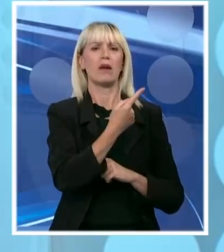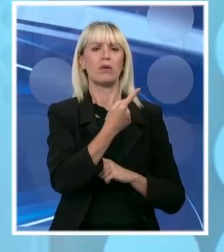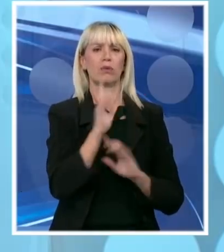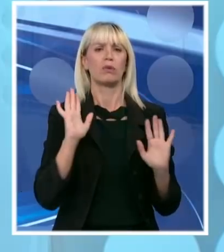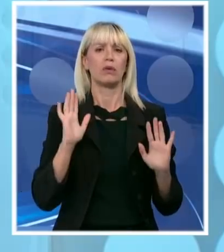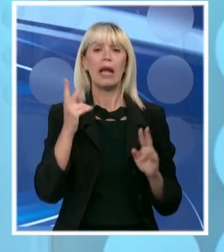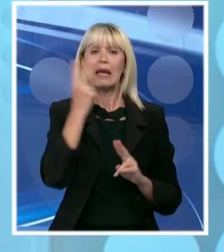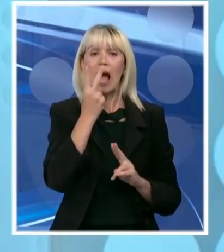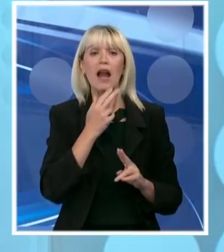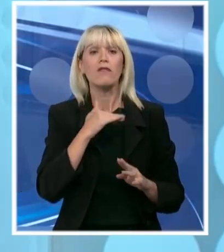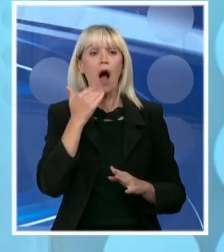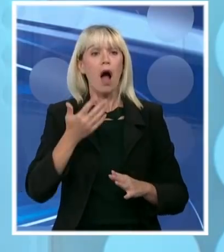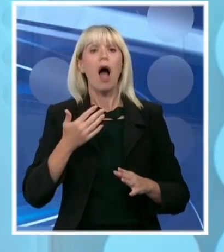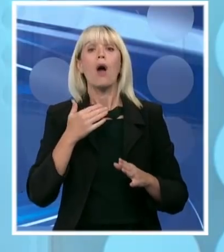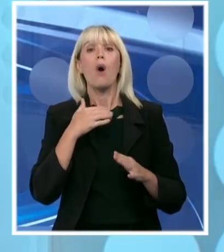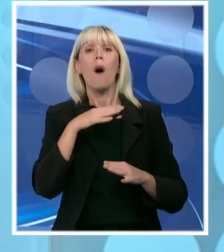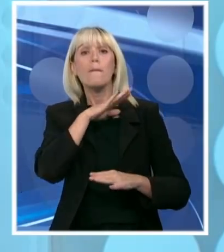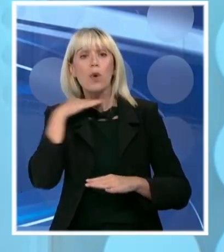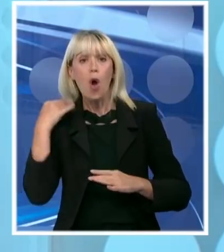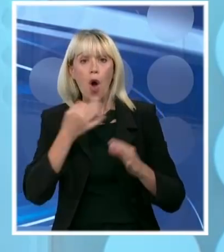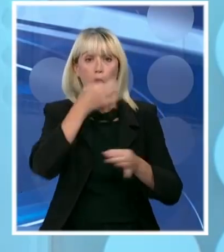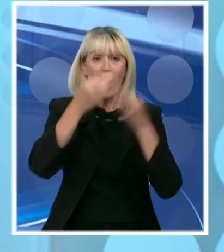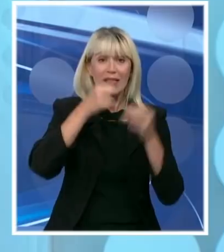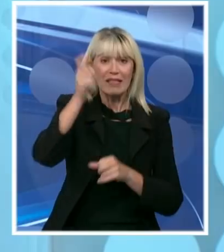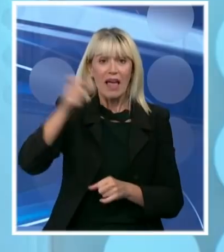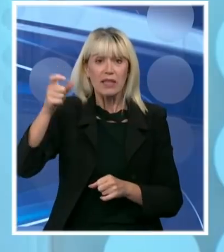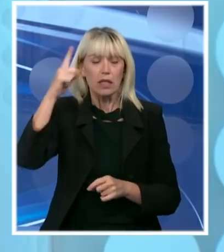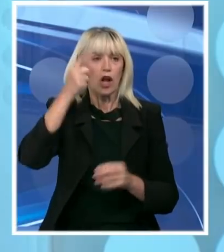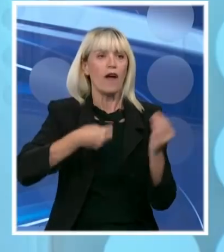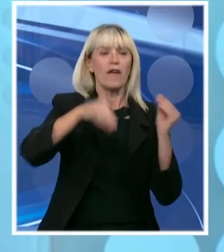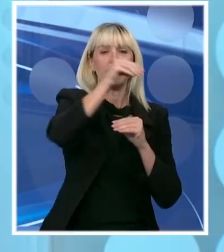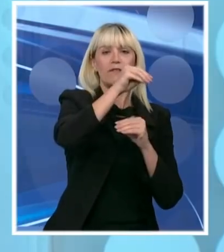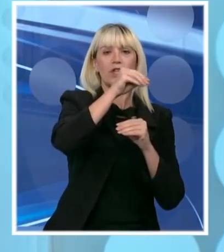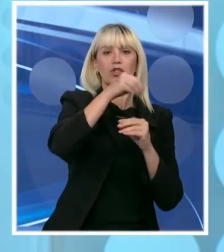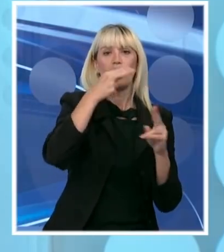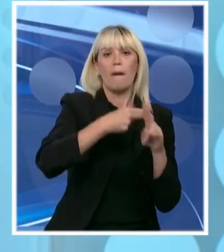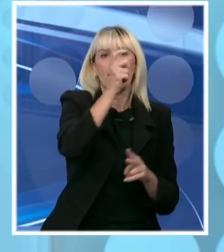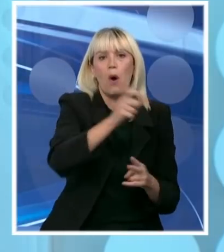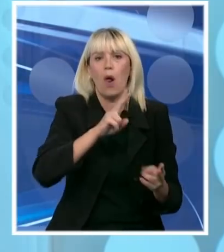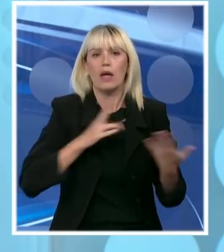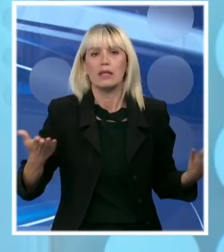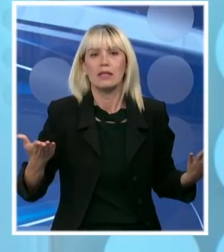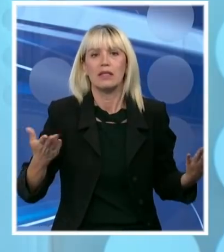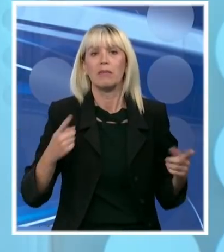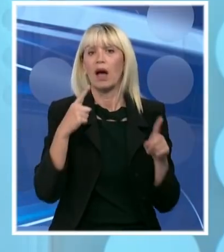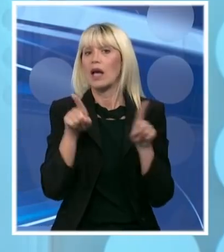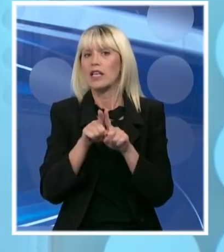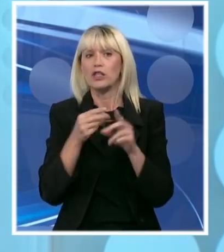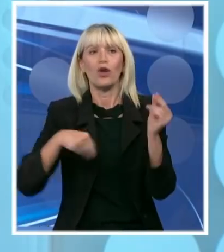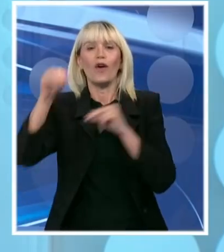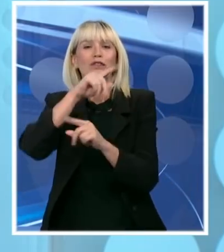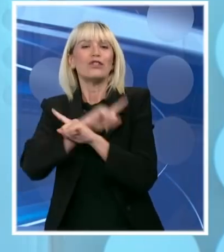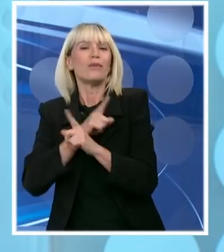ćete otkriti više bolesnih. Naravno da ćete tada imati i više mrtvih. Jer kada ih ne testirate pozitivno na koronu, pa od čega su umrli.